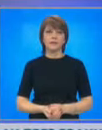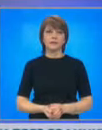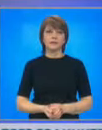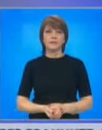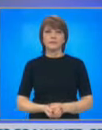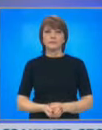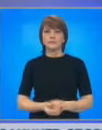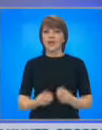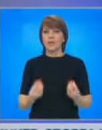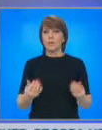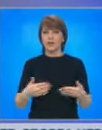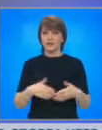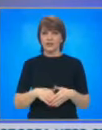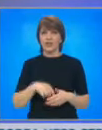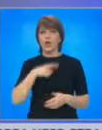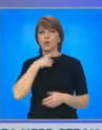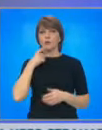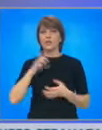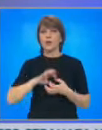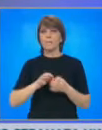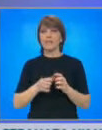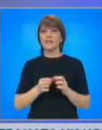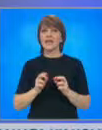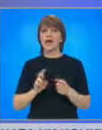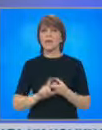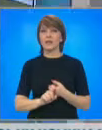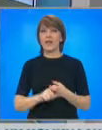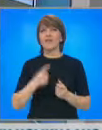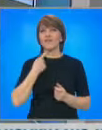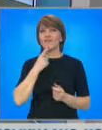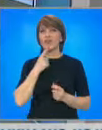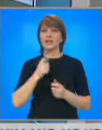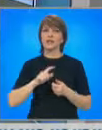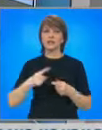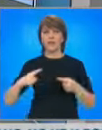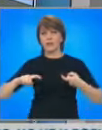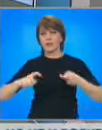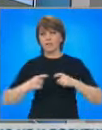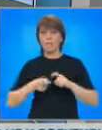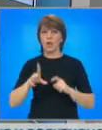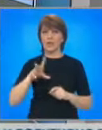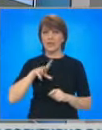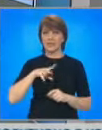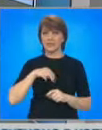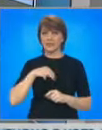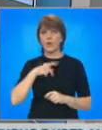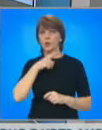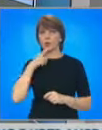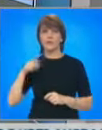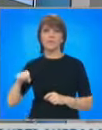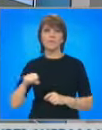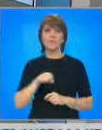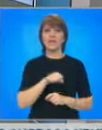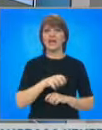Здравей! Добър вечер, Марина! Руският Олимпийски комитет и Финландия ще спорят за титлата. В изключително драматичен полуфинал, руснаците победиха